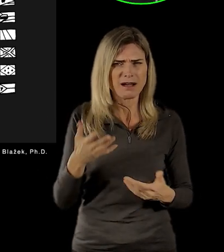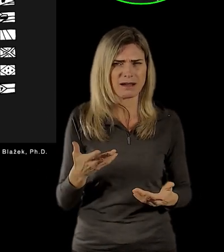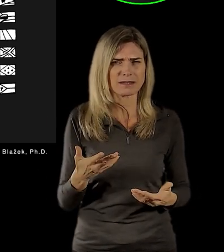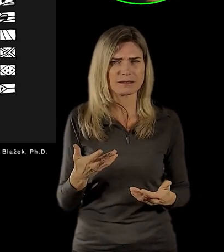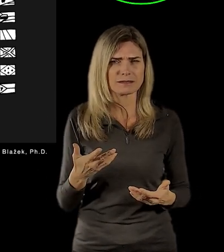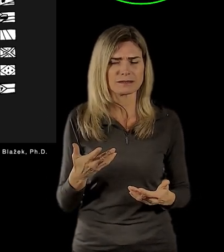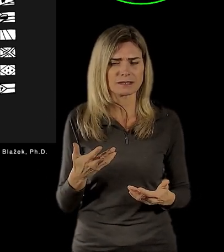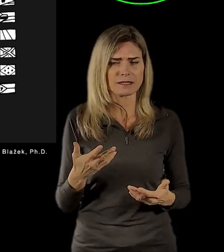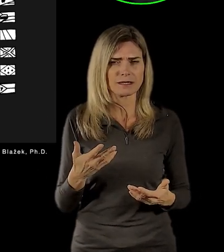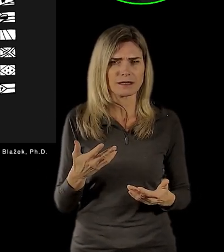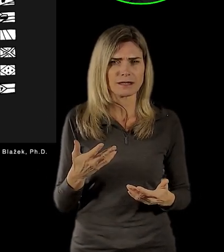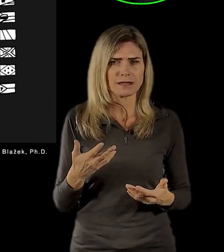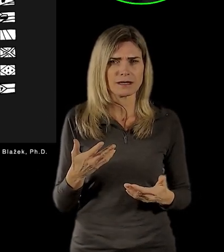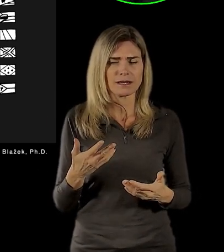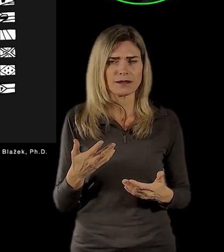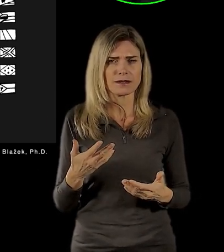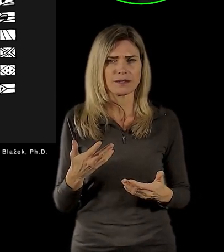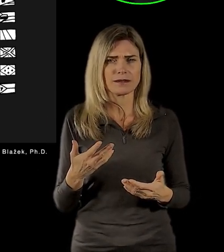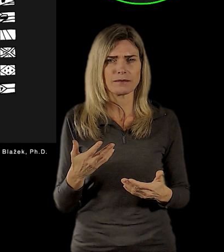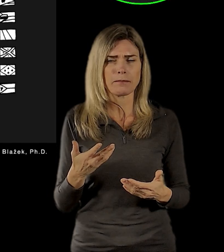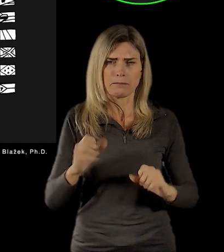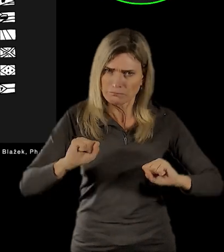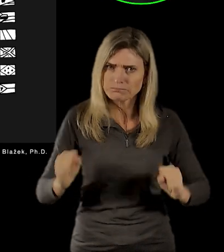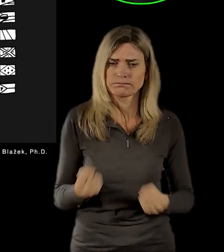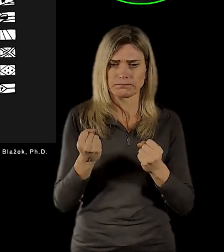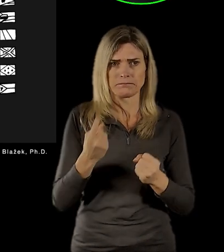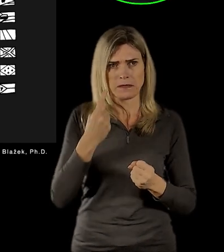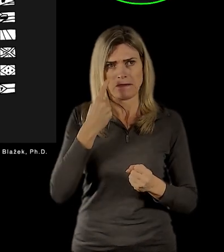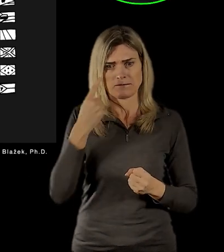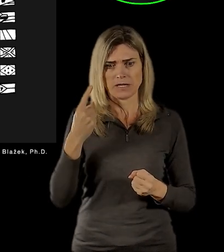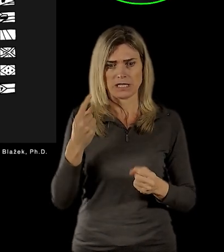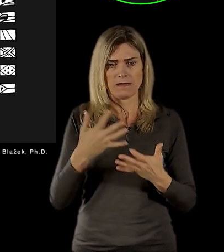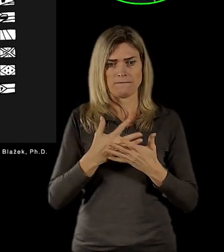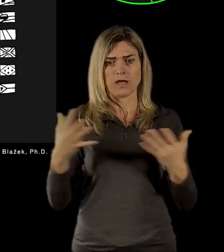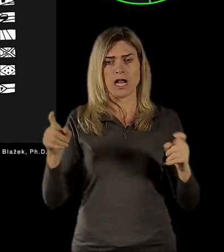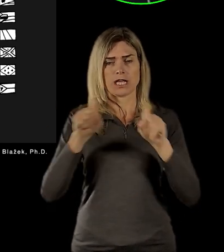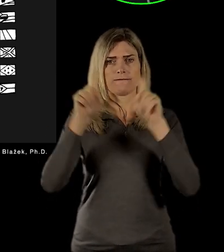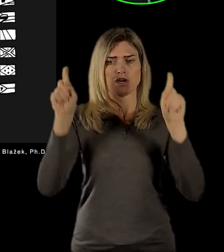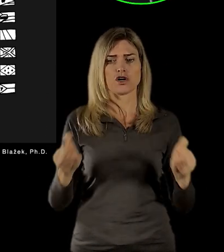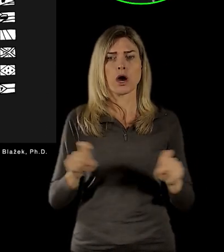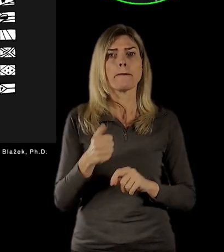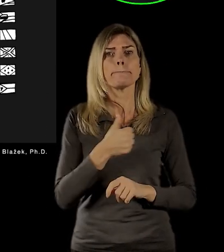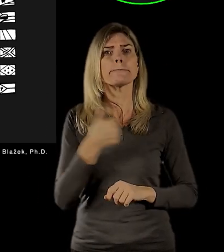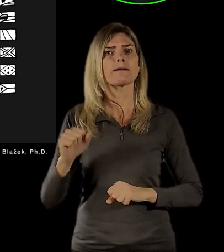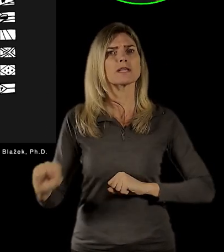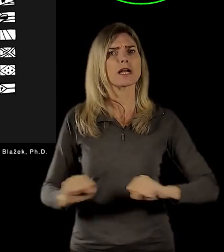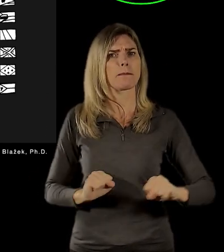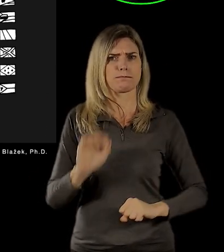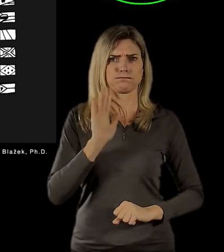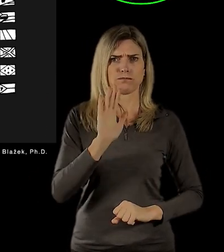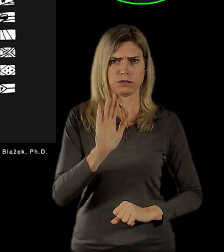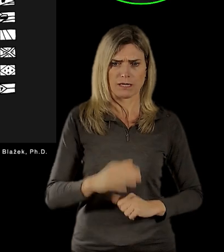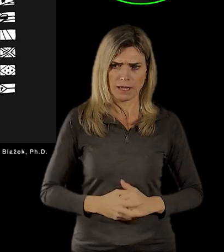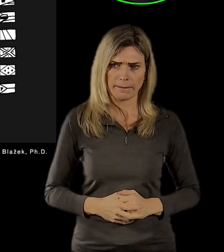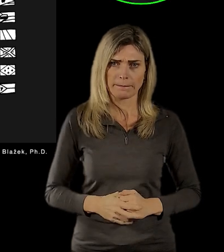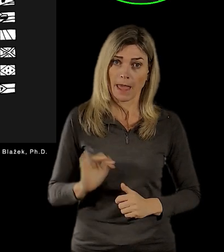ten znak, který byl vytvořen, tamhle vidíte ten velký státní znak za první republiky a tak dále. Tamhle